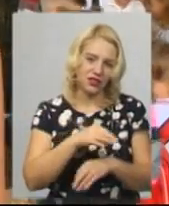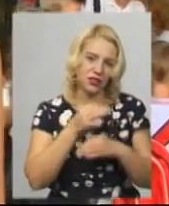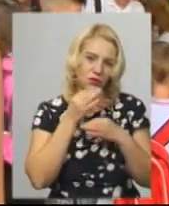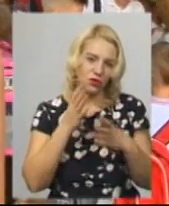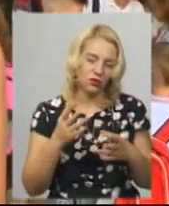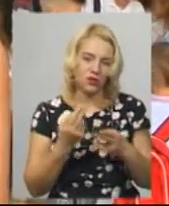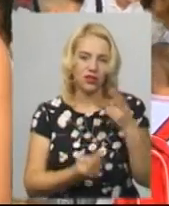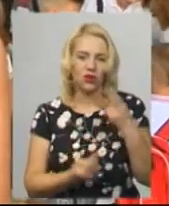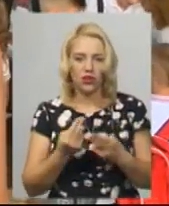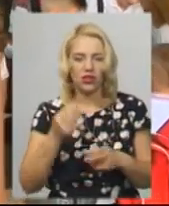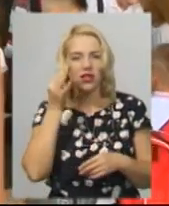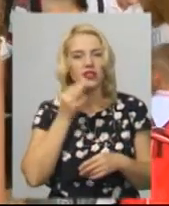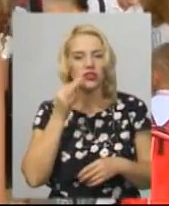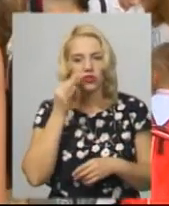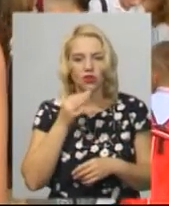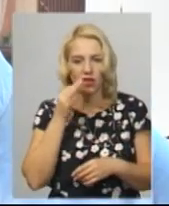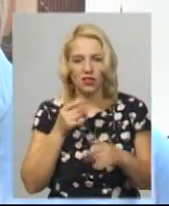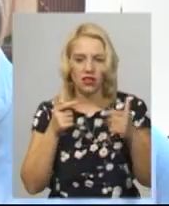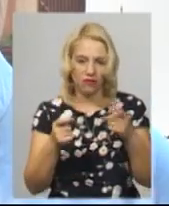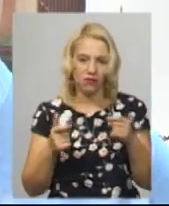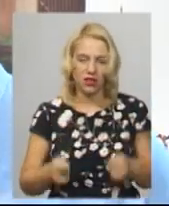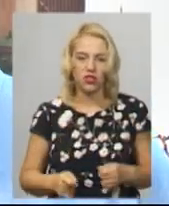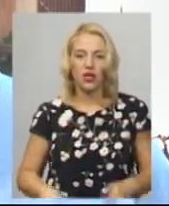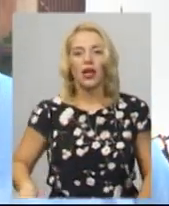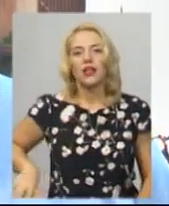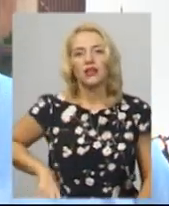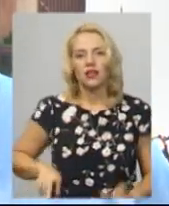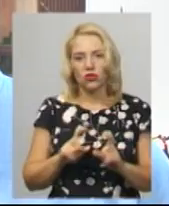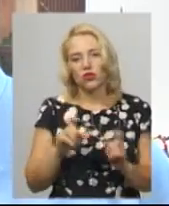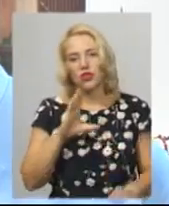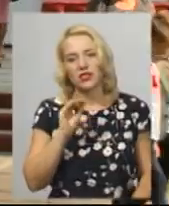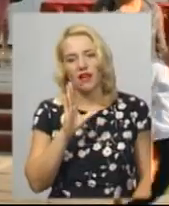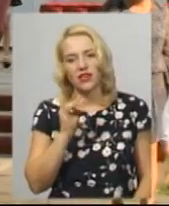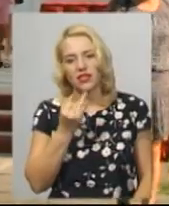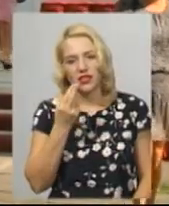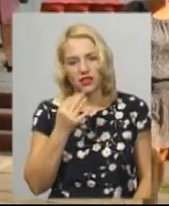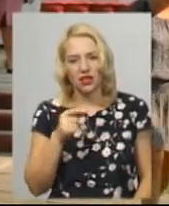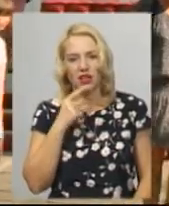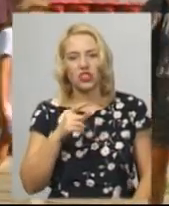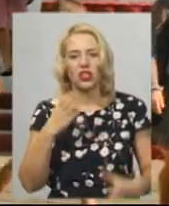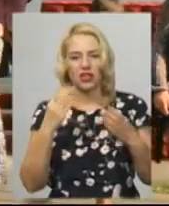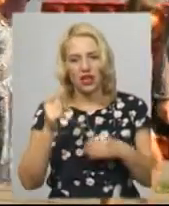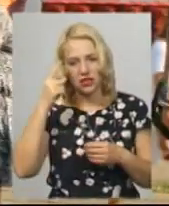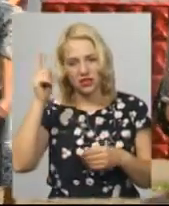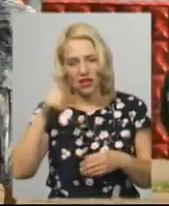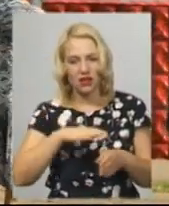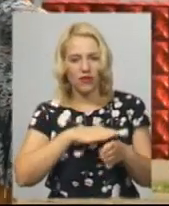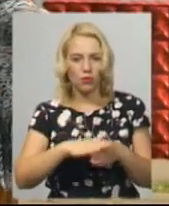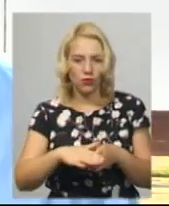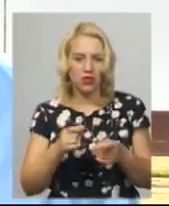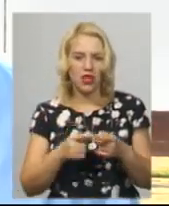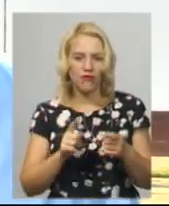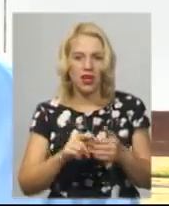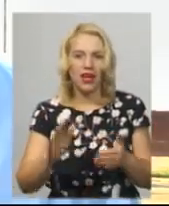люблять, кольорові, солоденькі, впачечка. Директор школи Олексавицький каже, день знань у 12-й школі відбувся в інтерактивній